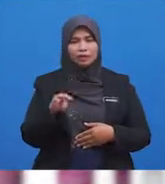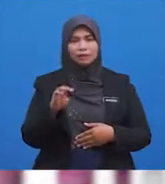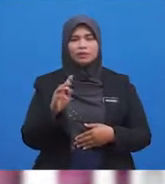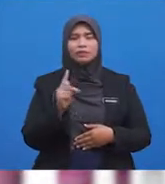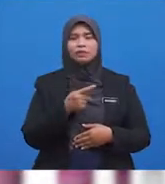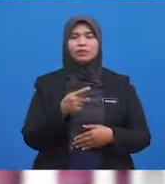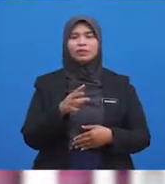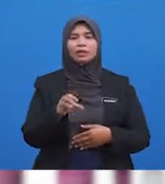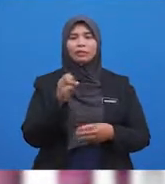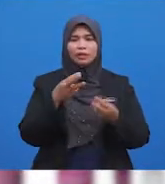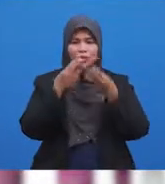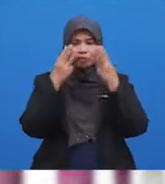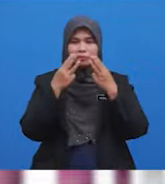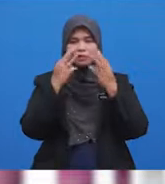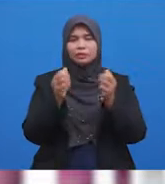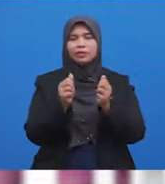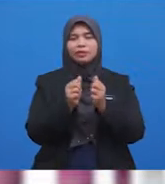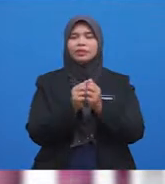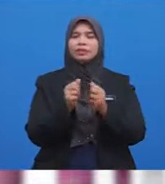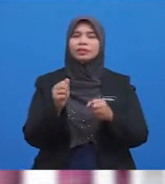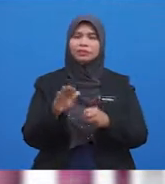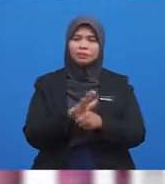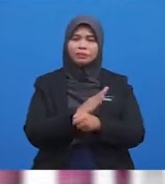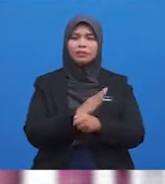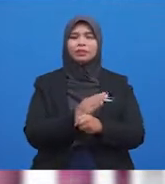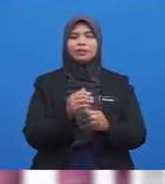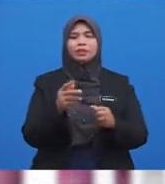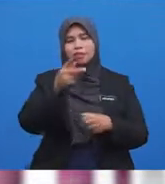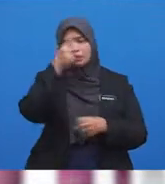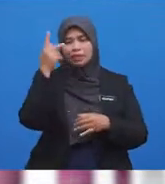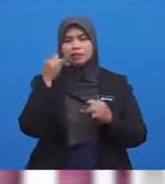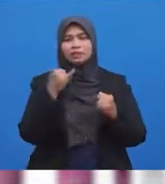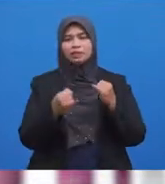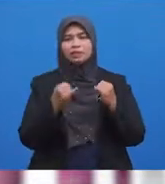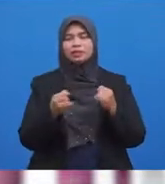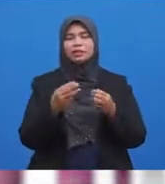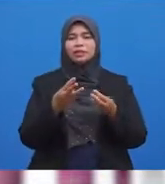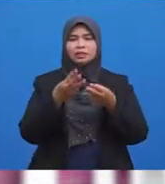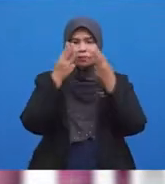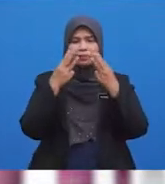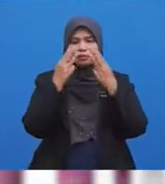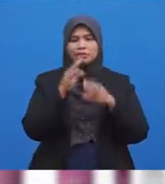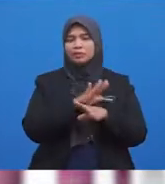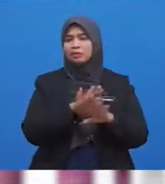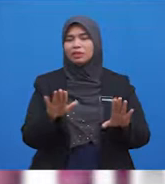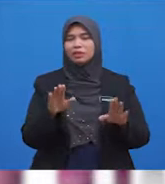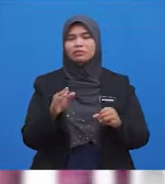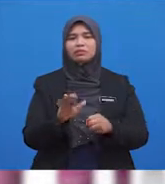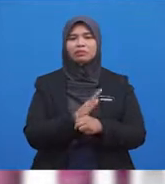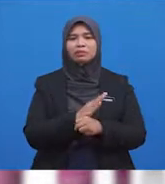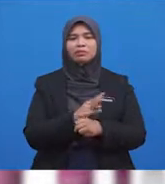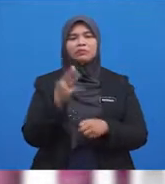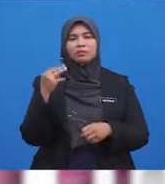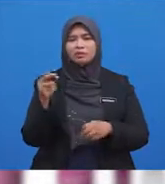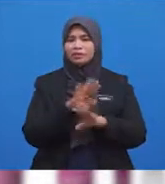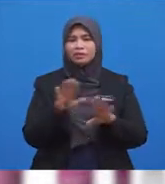mengambil wuduk dengan sempurna. Kerana jika wuduk tidak sempurna, maka tidak